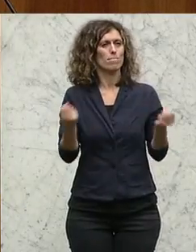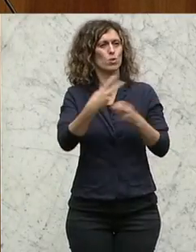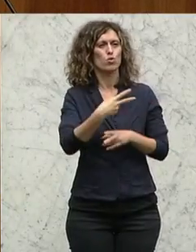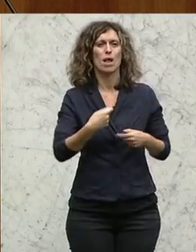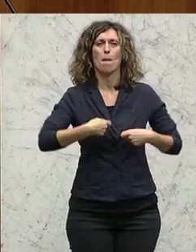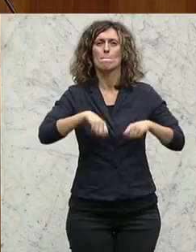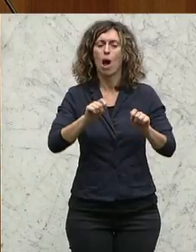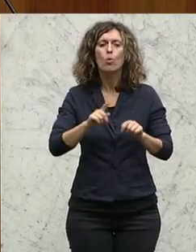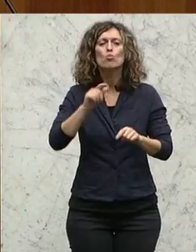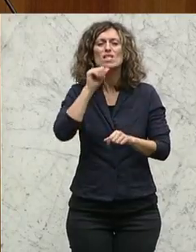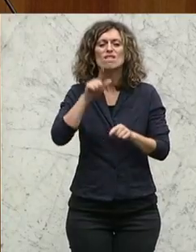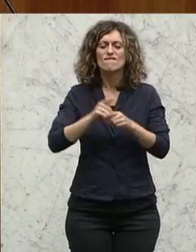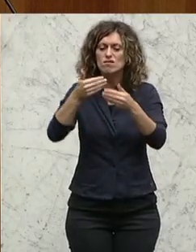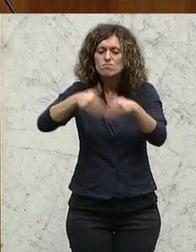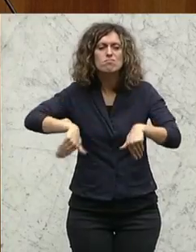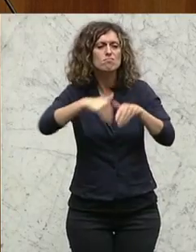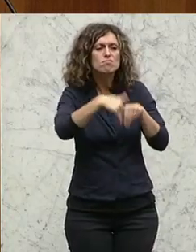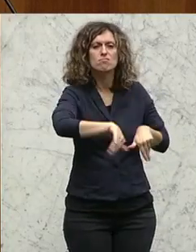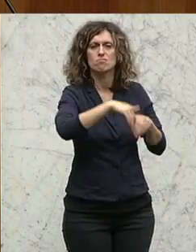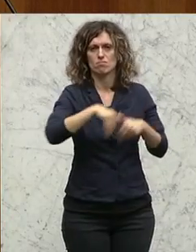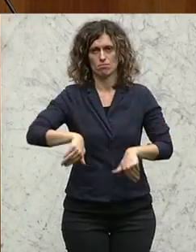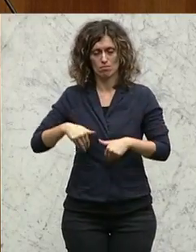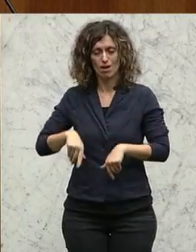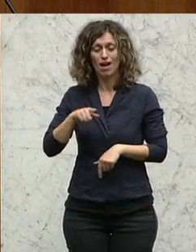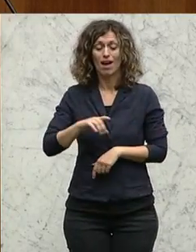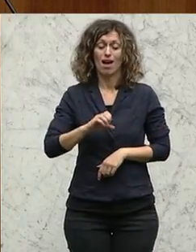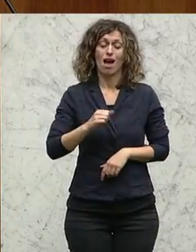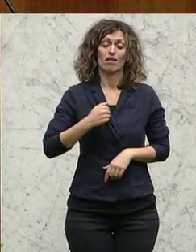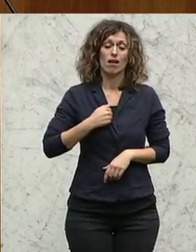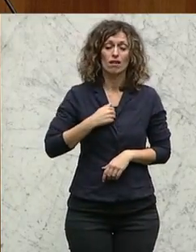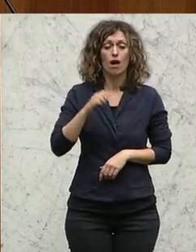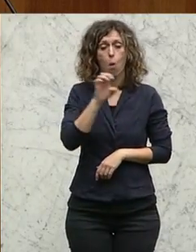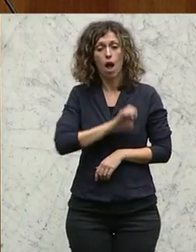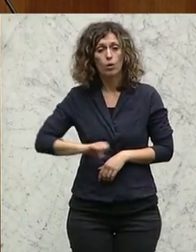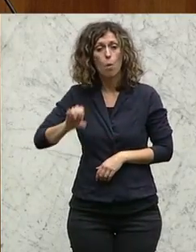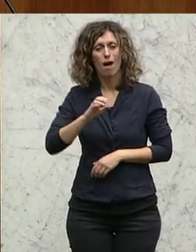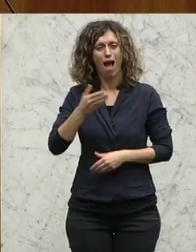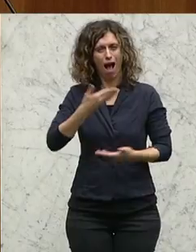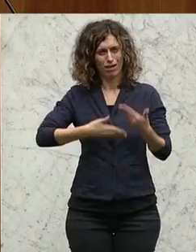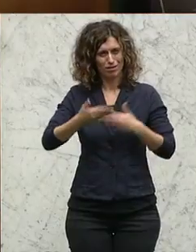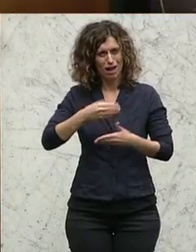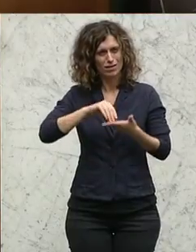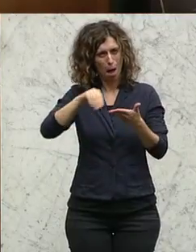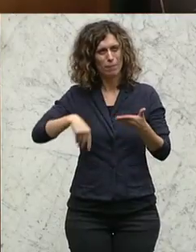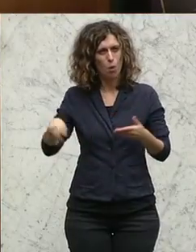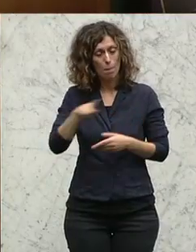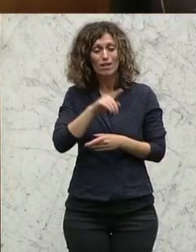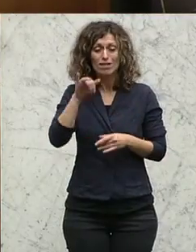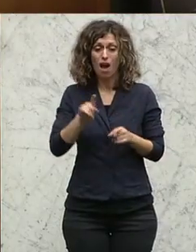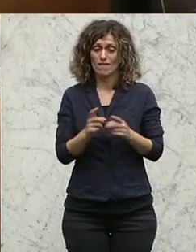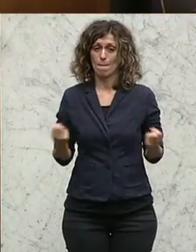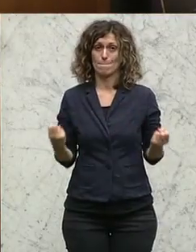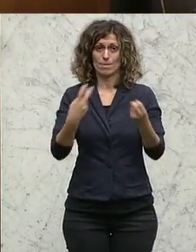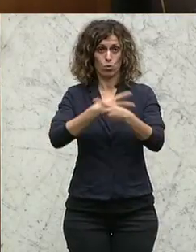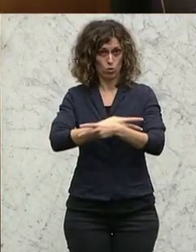Gräben zu ziehen. Und dieses Kanada-Europa-Handelsabkommen ist so eine Brücke, denn es gibt nämlich große Chancen